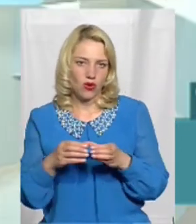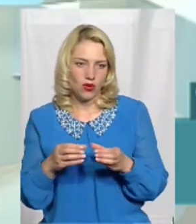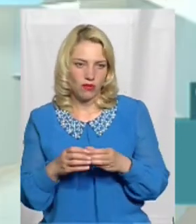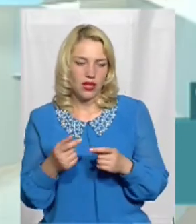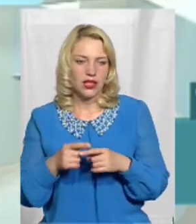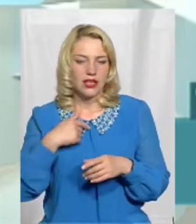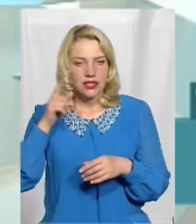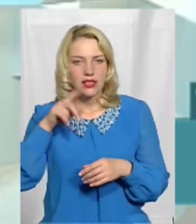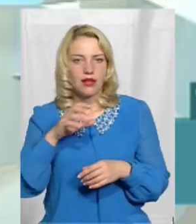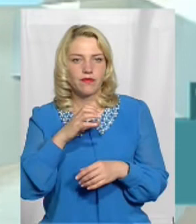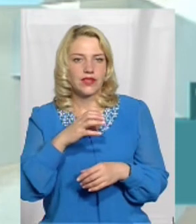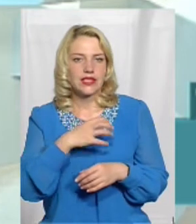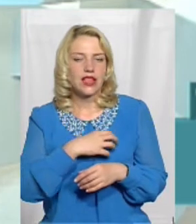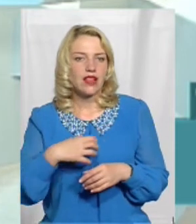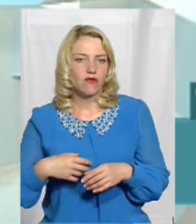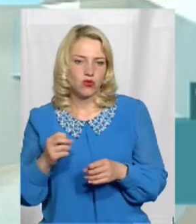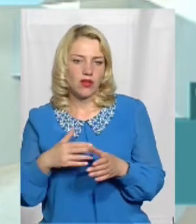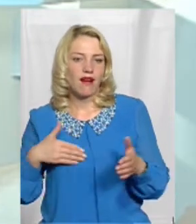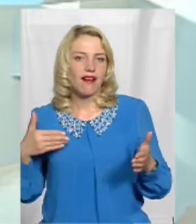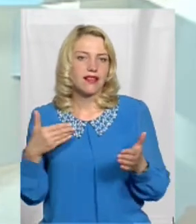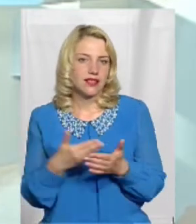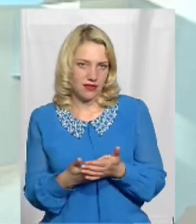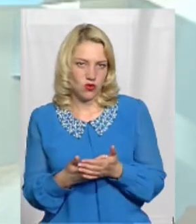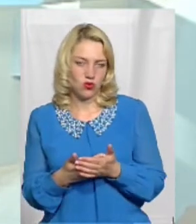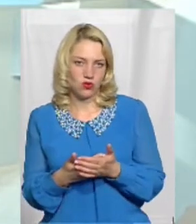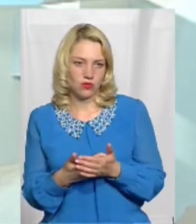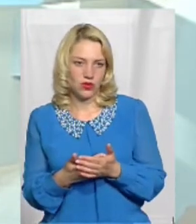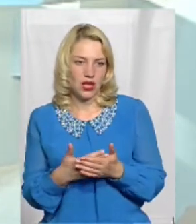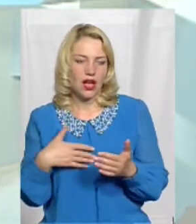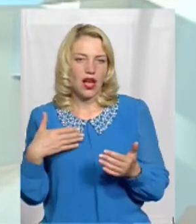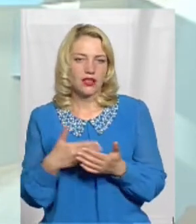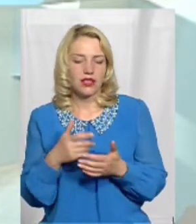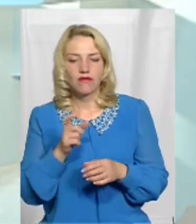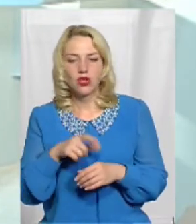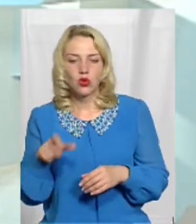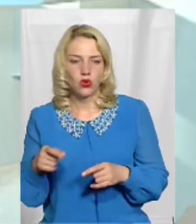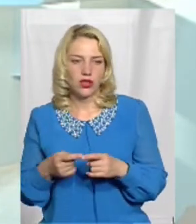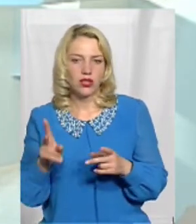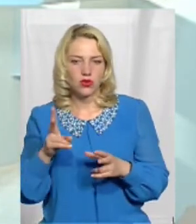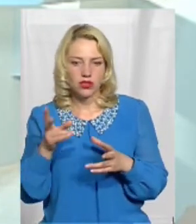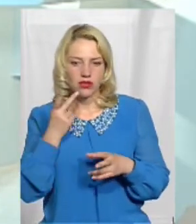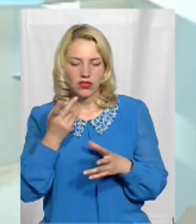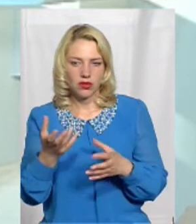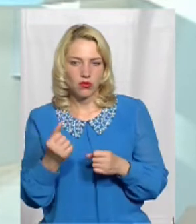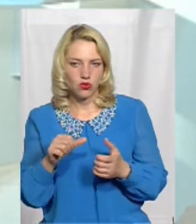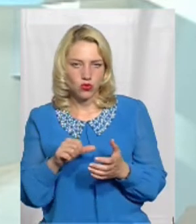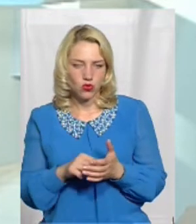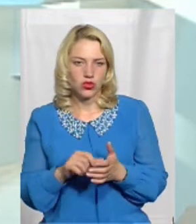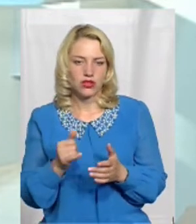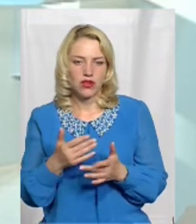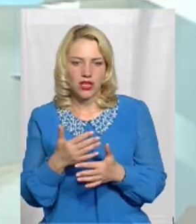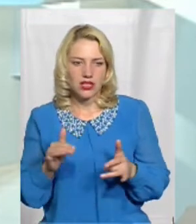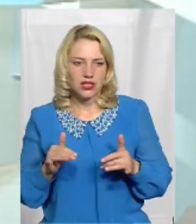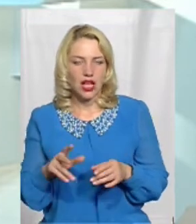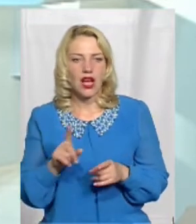Славуту, як активних людей Вони завжди беруть участь у різних заходах А те,